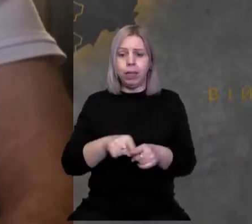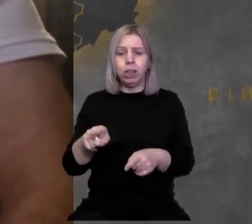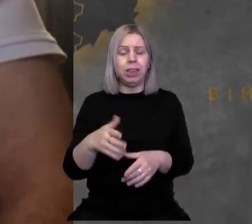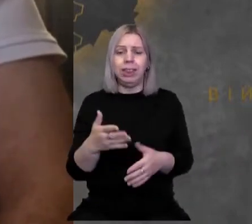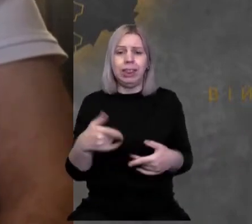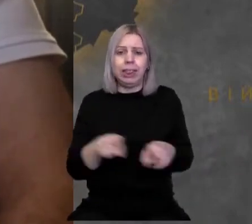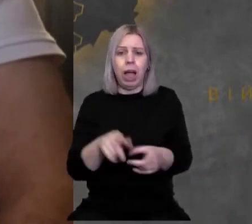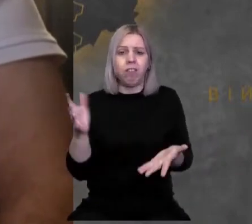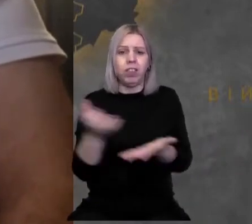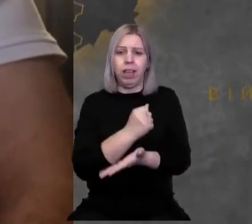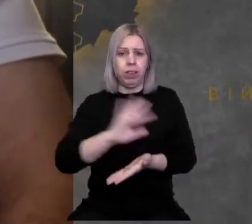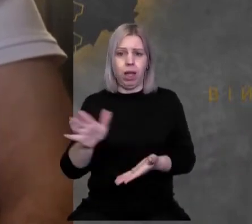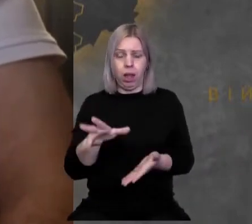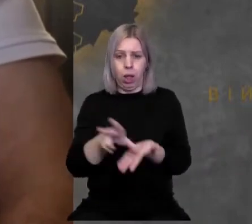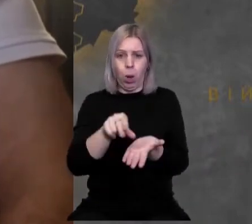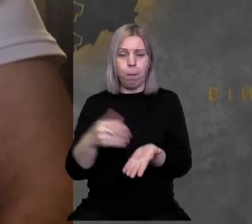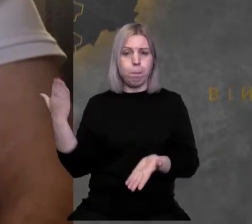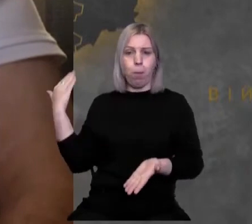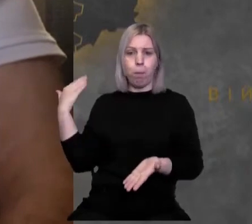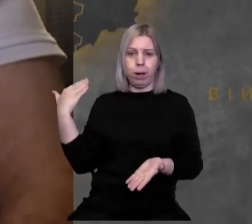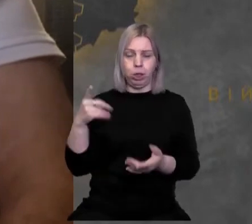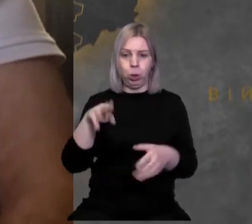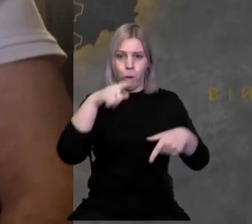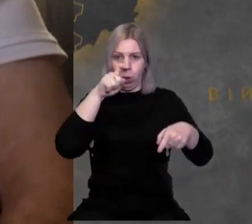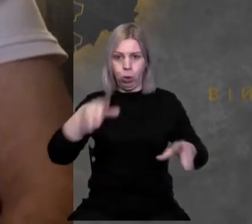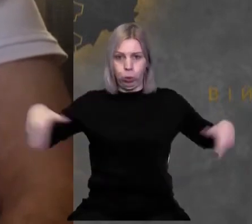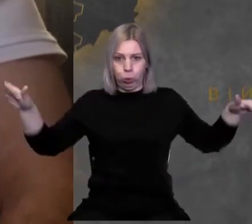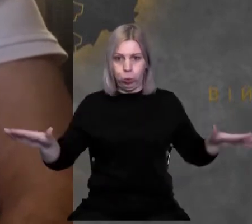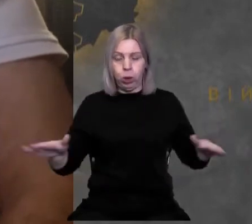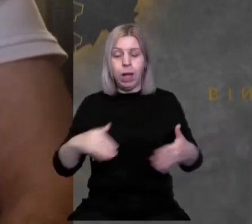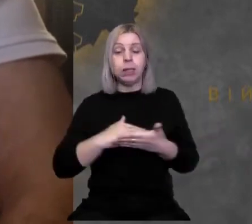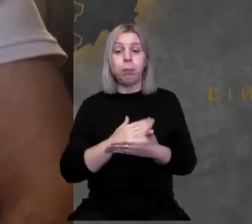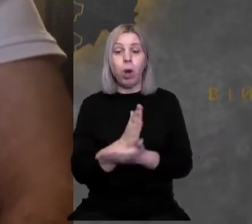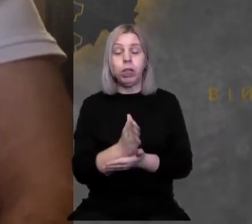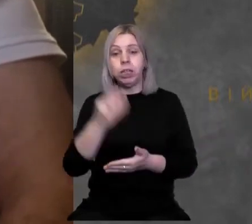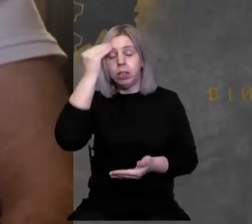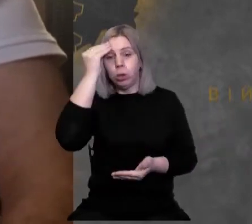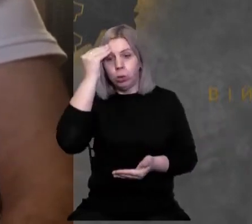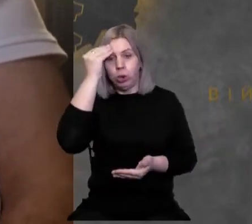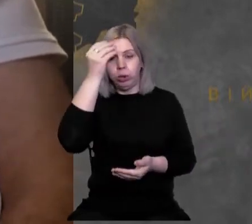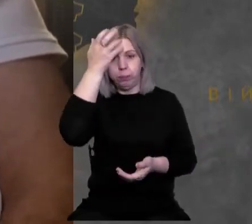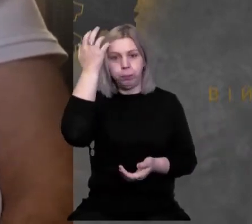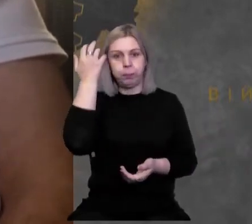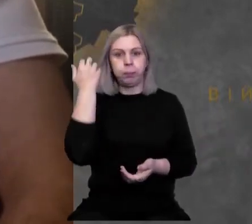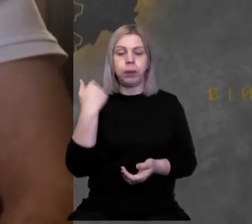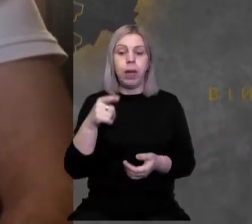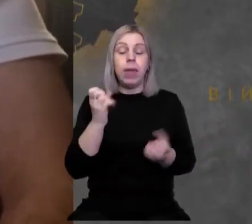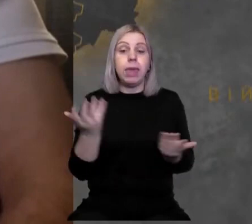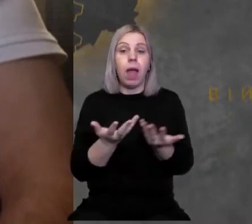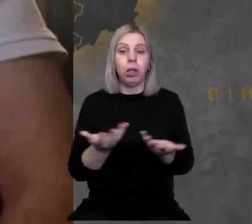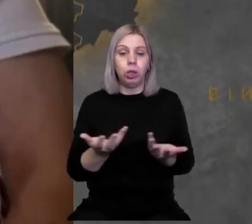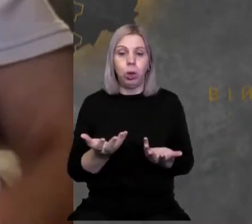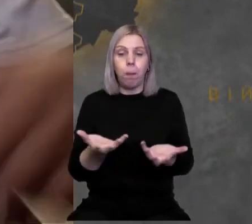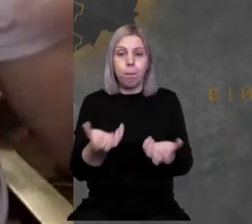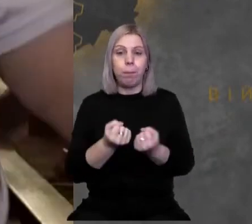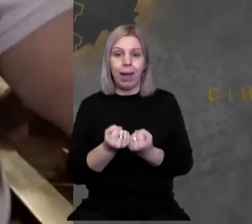досить вдалою реплікою попереднього Турул. З політичної точки зору, якщо